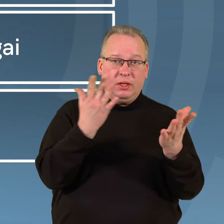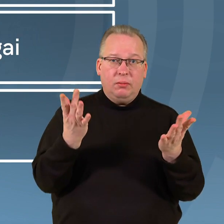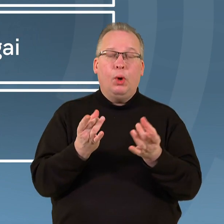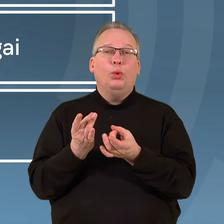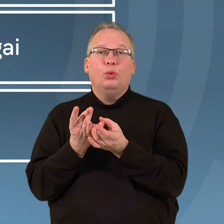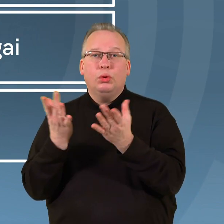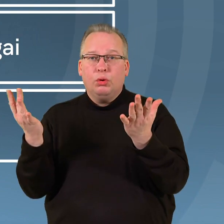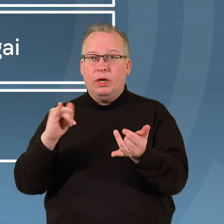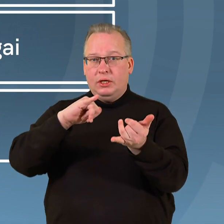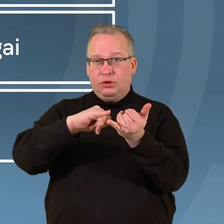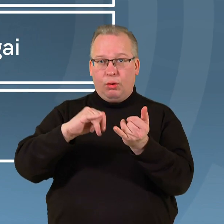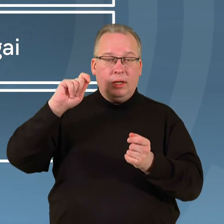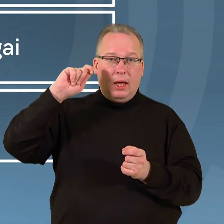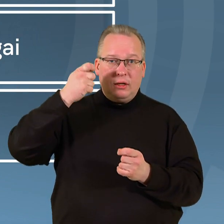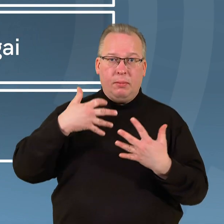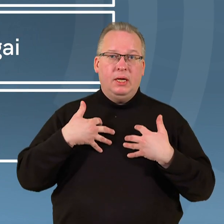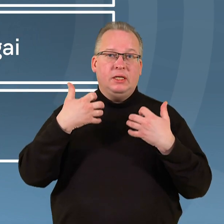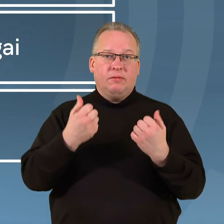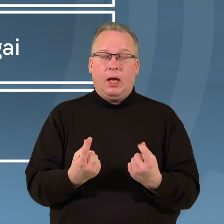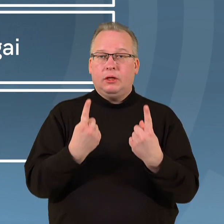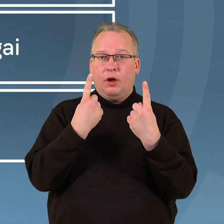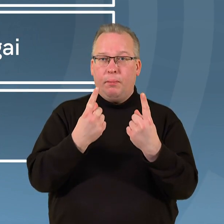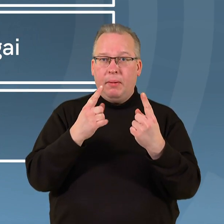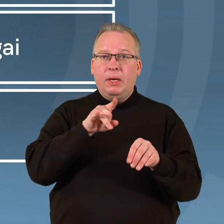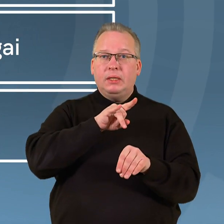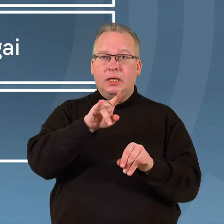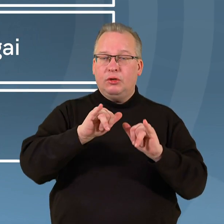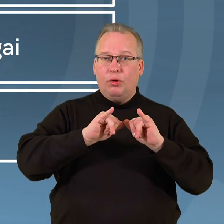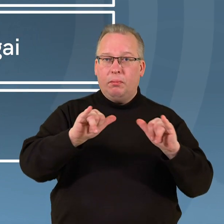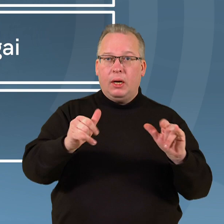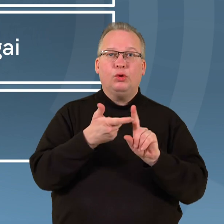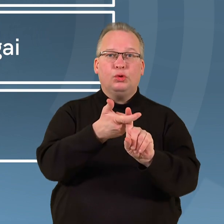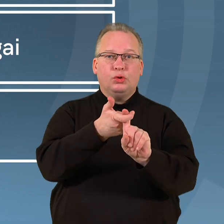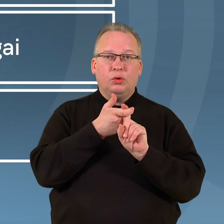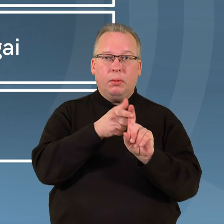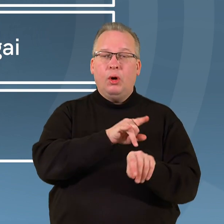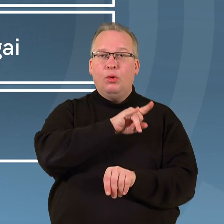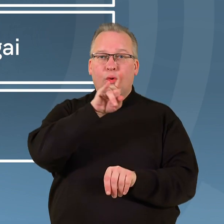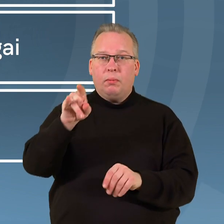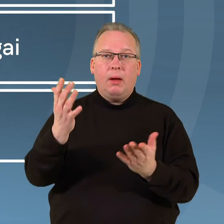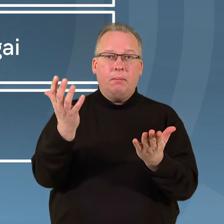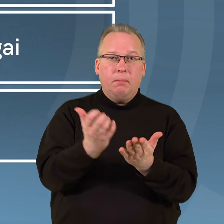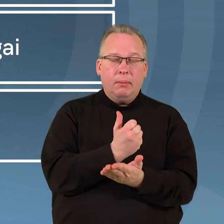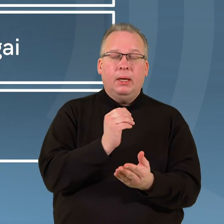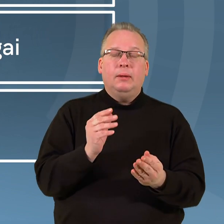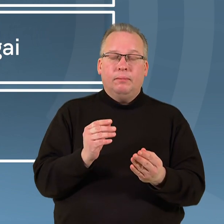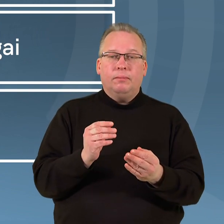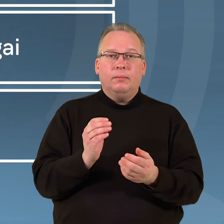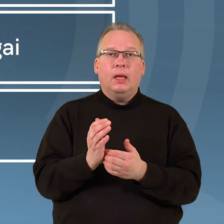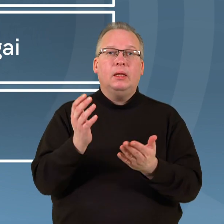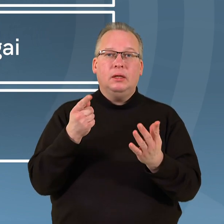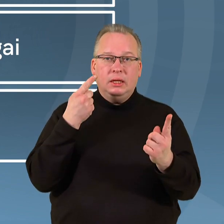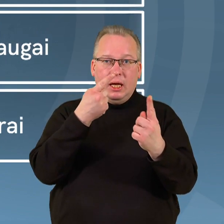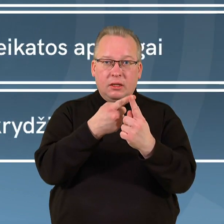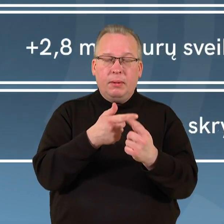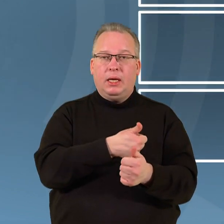kultūrai, istoriniai atmenčiai, sveikatos apsaugai, skrydžių plėtrai pagal susisiekimo orų ir pasiekiamumo didinimą geriausiai